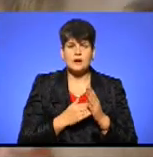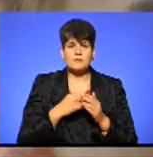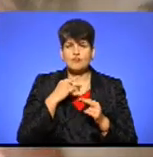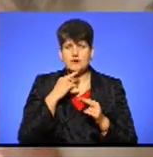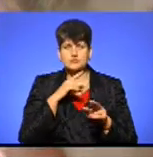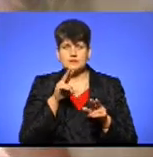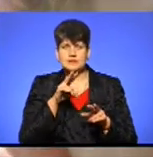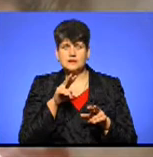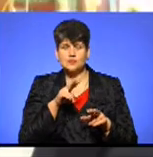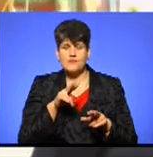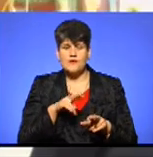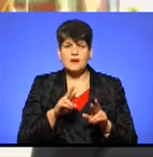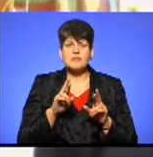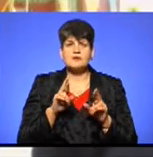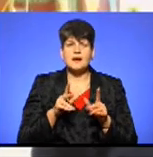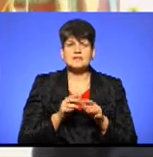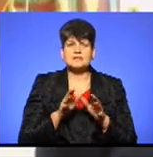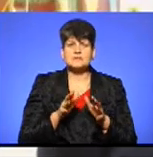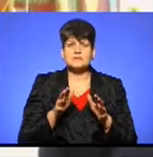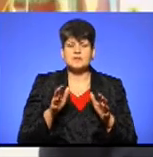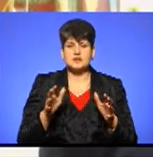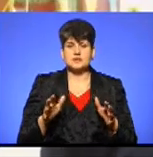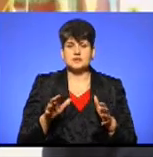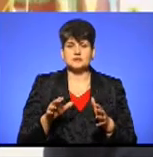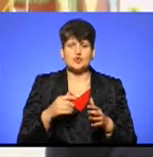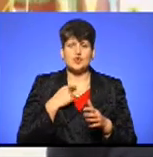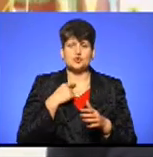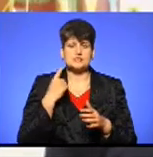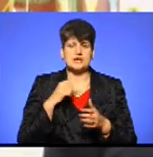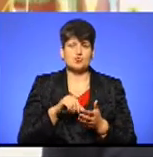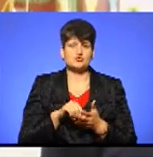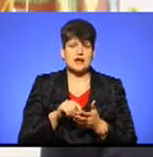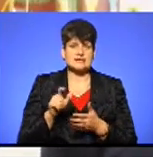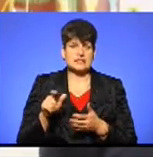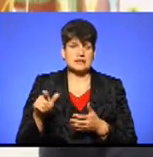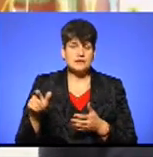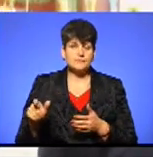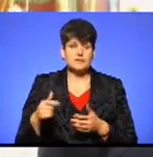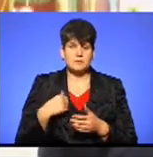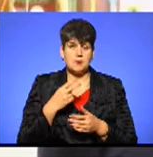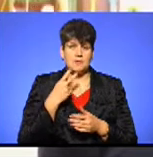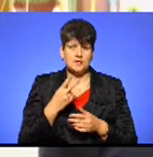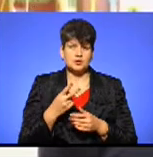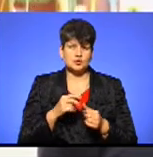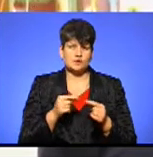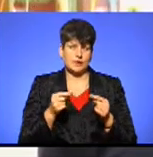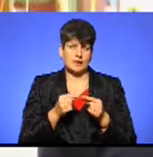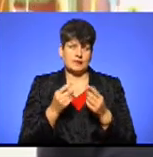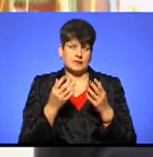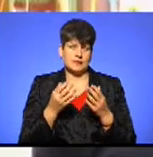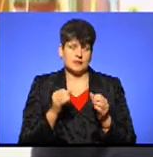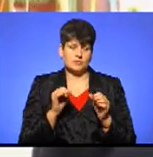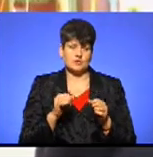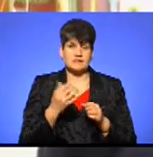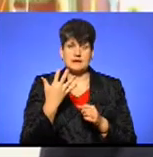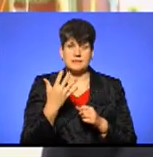слідкували за тим, як збільшувалися голоси в учасників. Ми бачили, що в певні дні там могло навіть